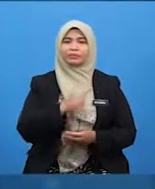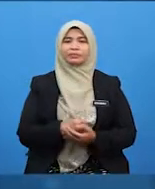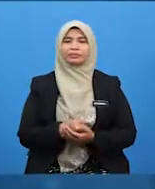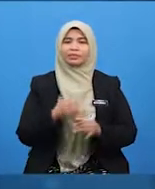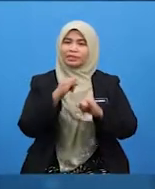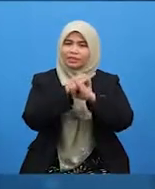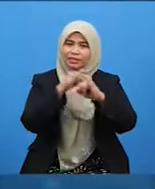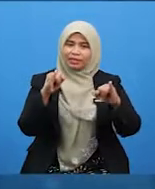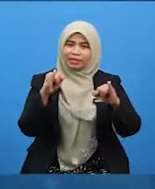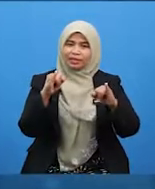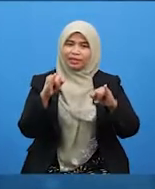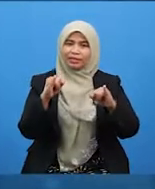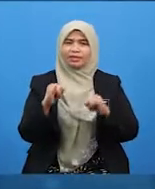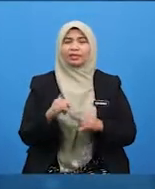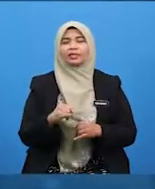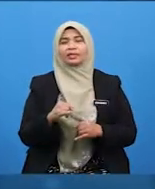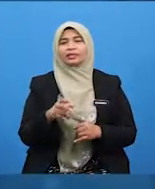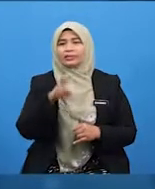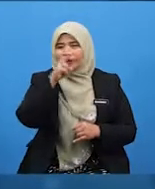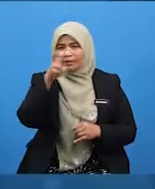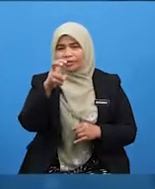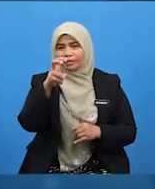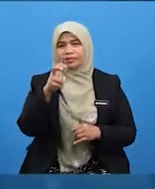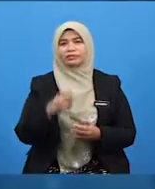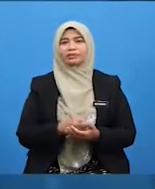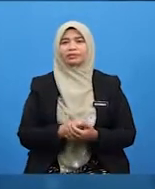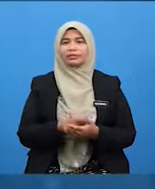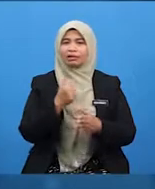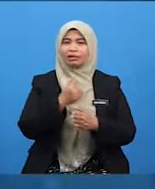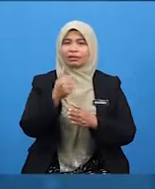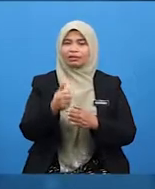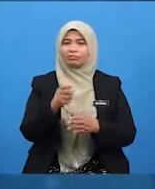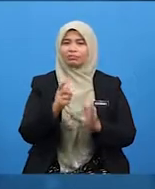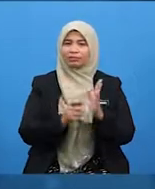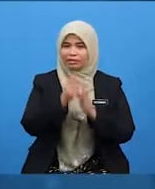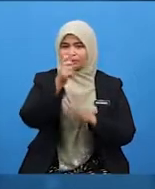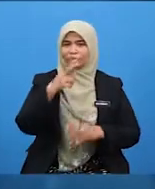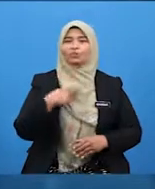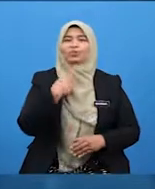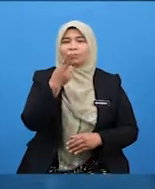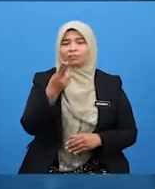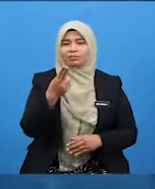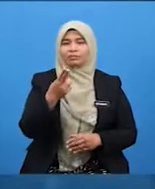Jangan sikit-sikit menengking atau meninggikan suara.